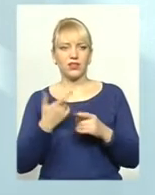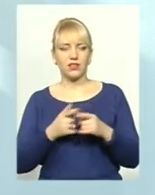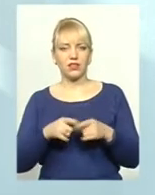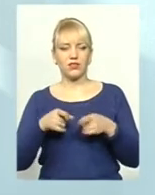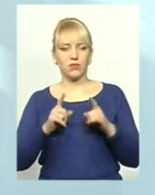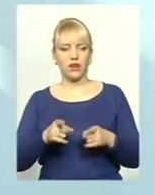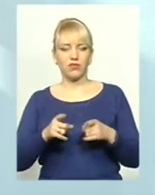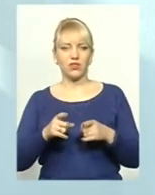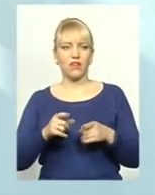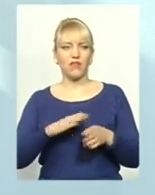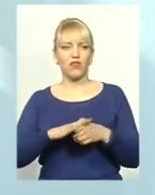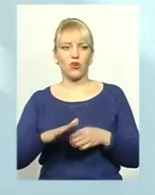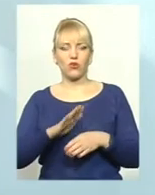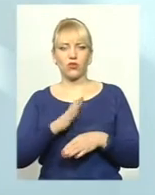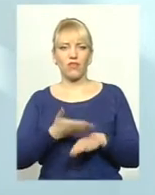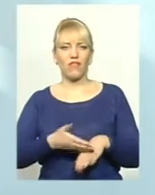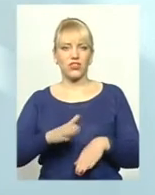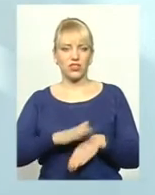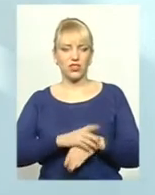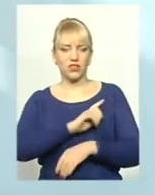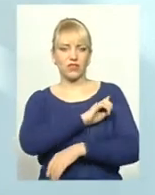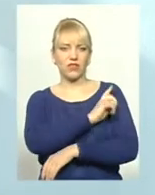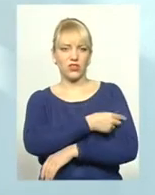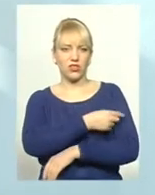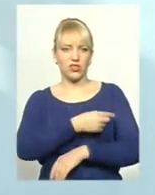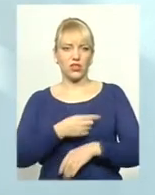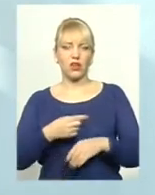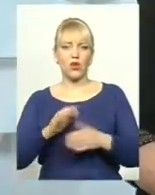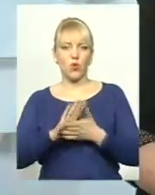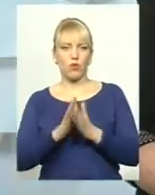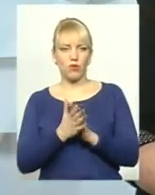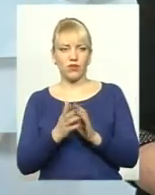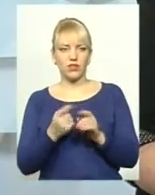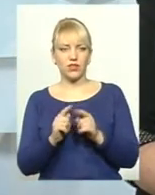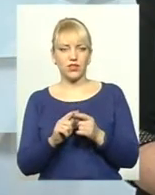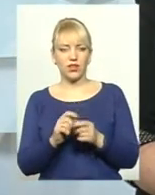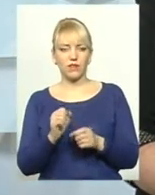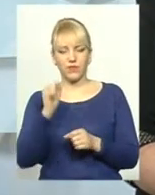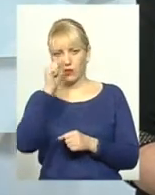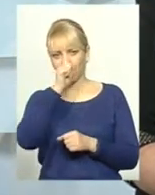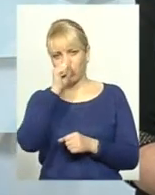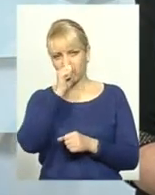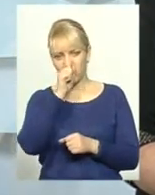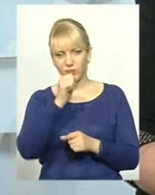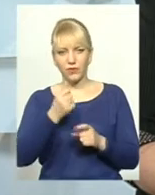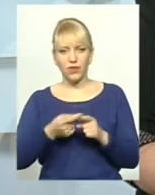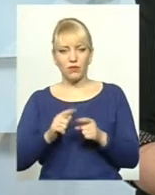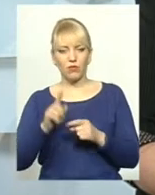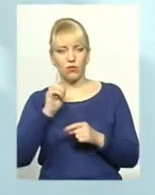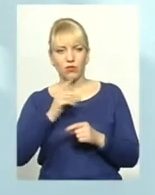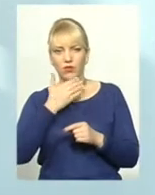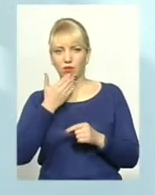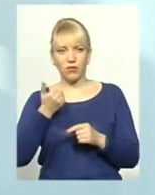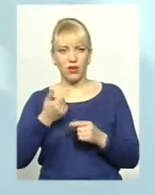виконують неледських тяжких, фізично виконують дуже тяжкий труд. Це дуже сильний мороз. Поки що там ще немає